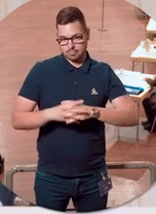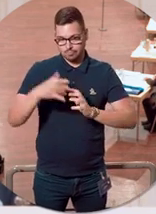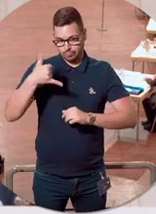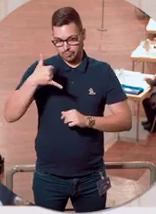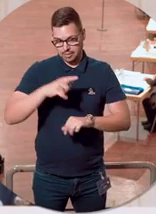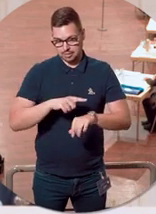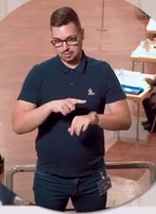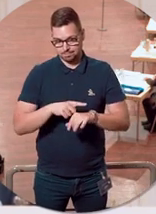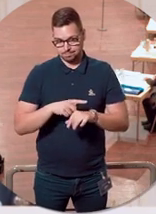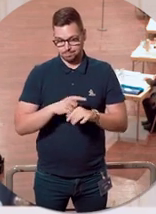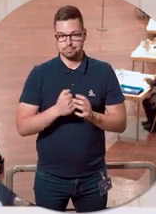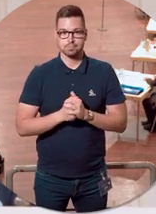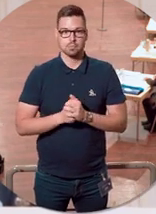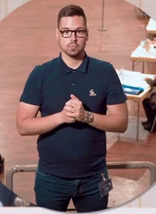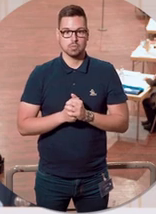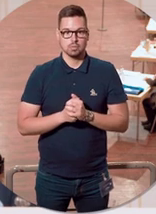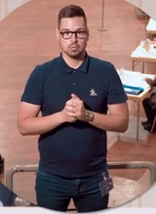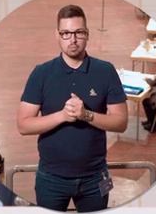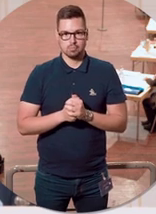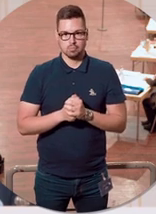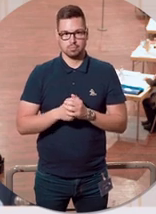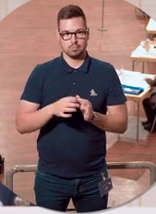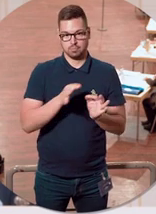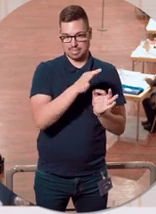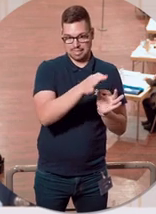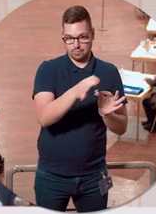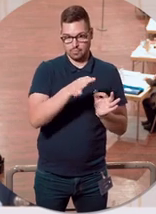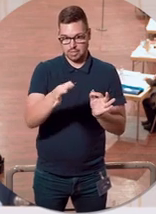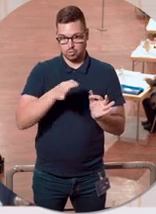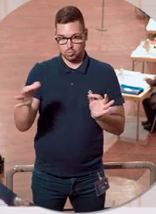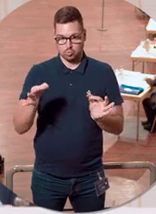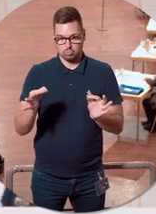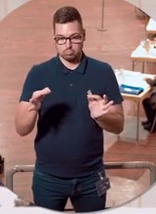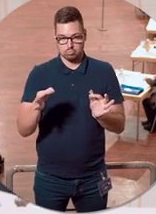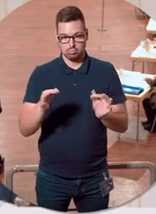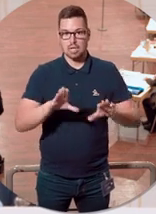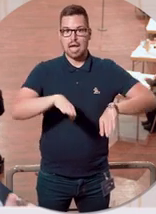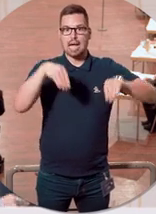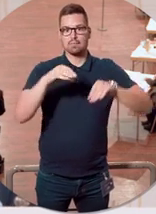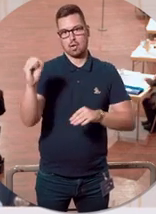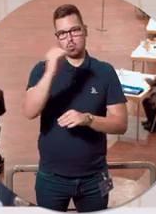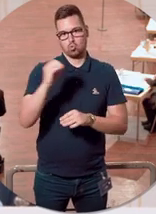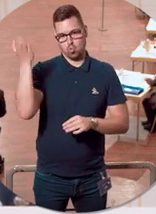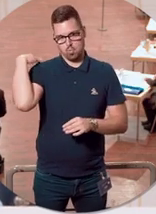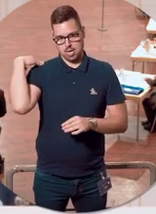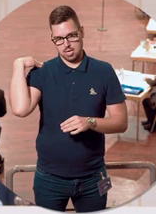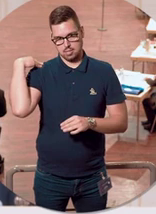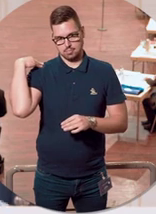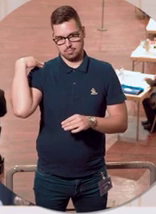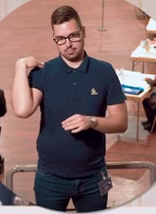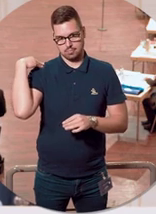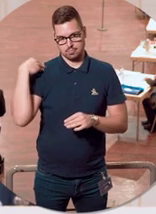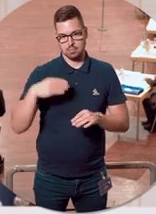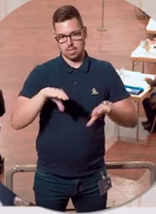Derzeit, meine Damen und Herren, bewegt sich die Infektionsdynamik auf dem Niveau von Anfang Oktober, also vom